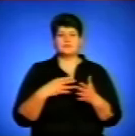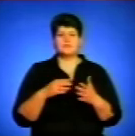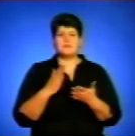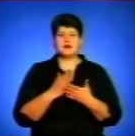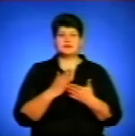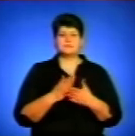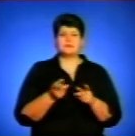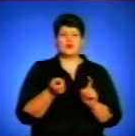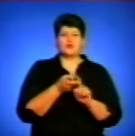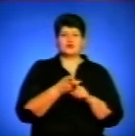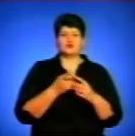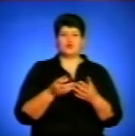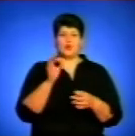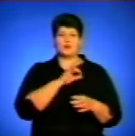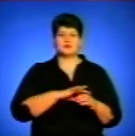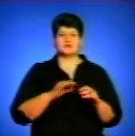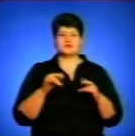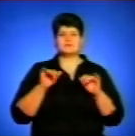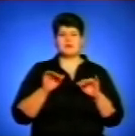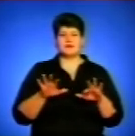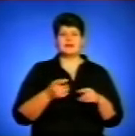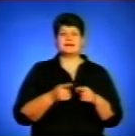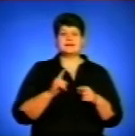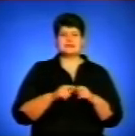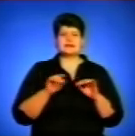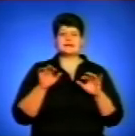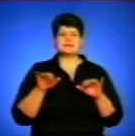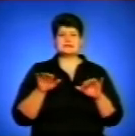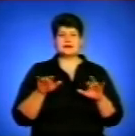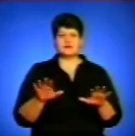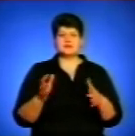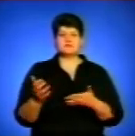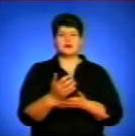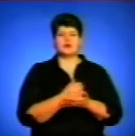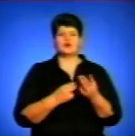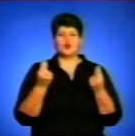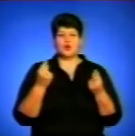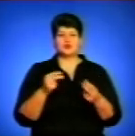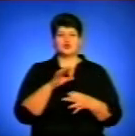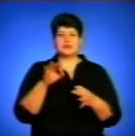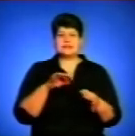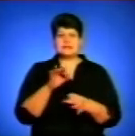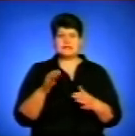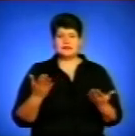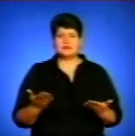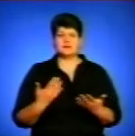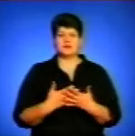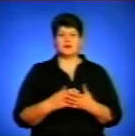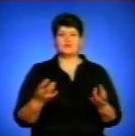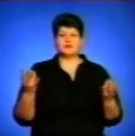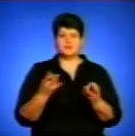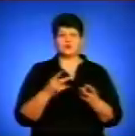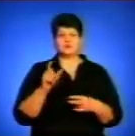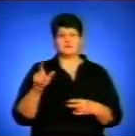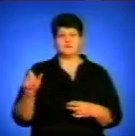мають приурочені до якоїсь корисної справи. Наприклад, на цих заходах збираються кошти для допомоги сиротинцям чи, навпаки, потребуючим воякам УПА,